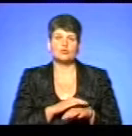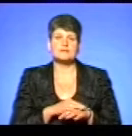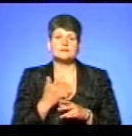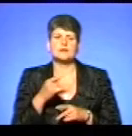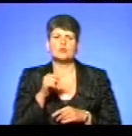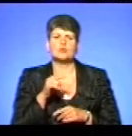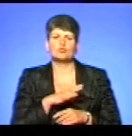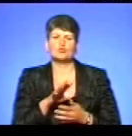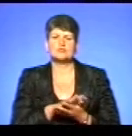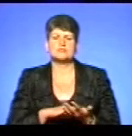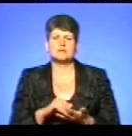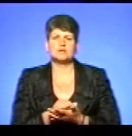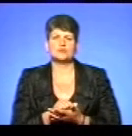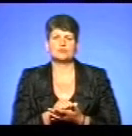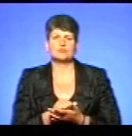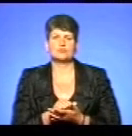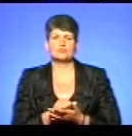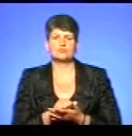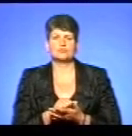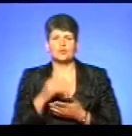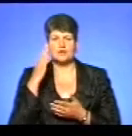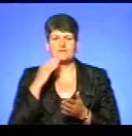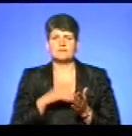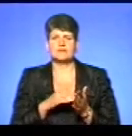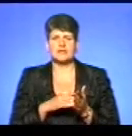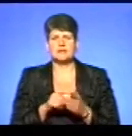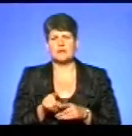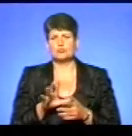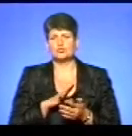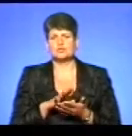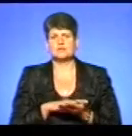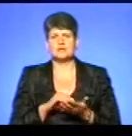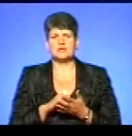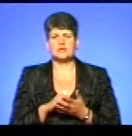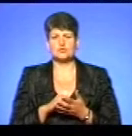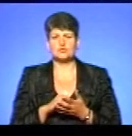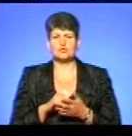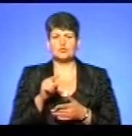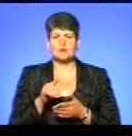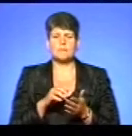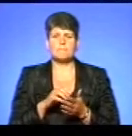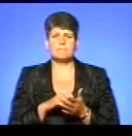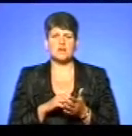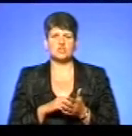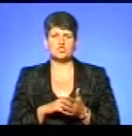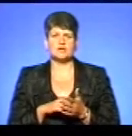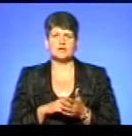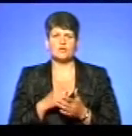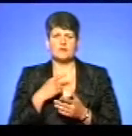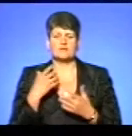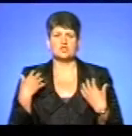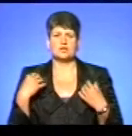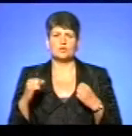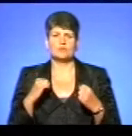було винищено поголів'я свиней? Та не багато. Там було знищено буквально через ту причину, що казав начальник управління тодішній, що люди